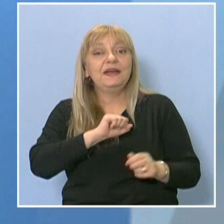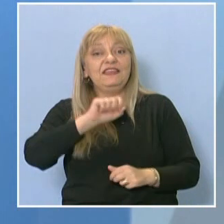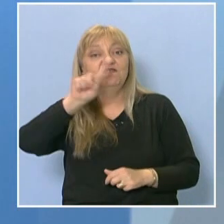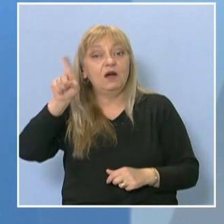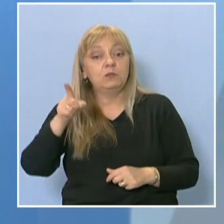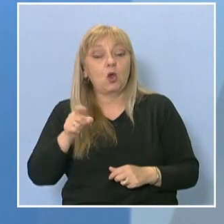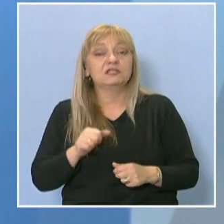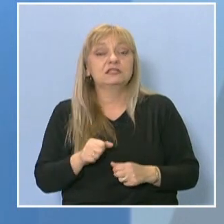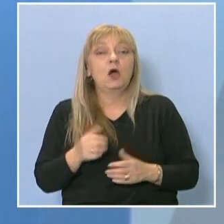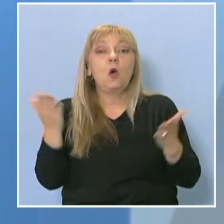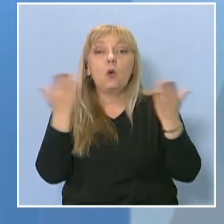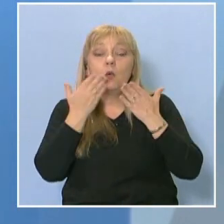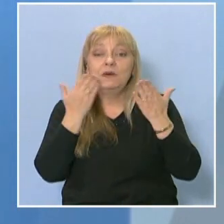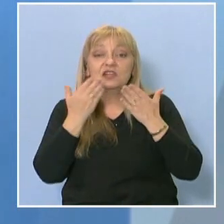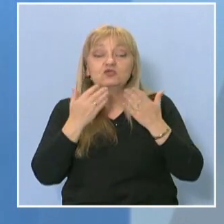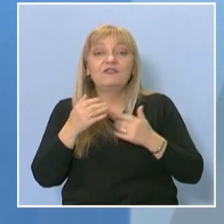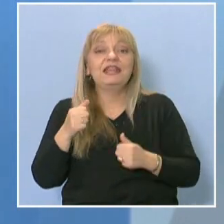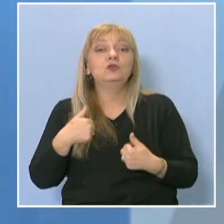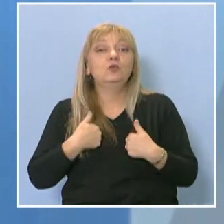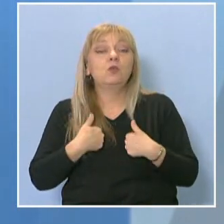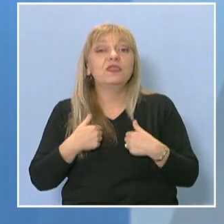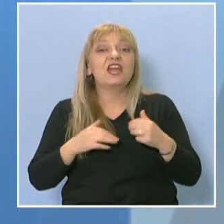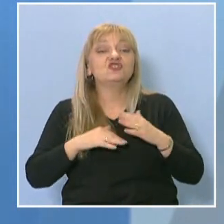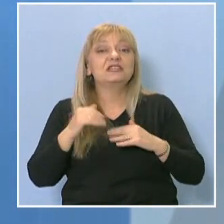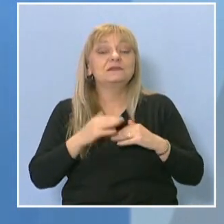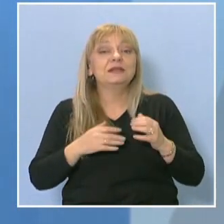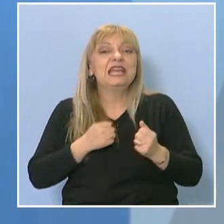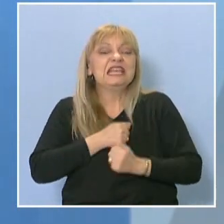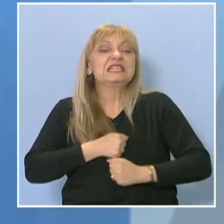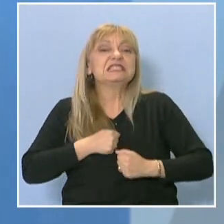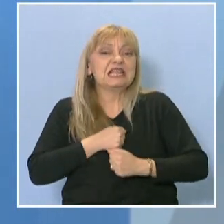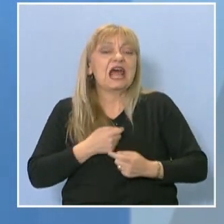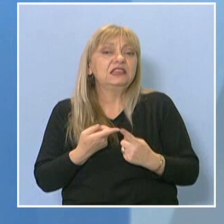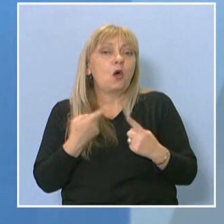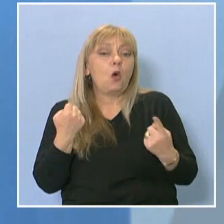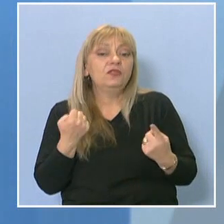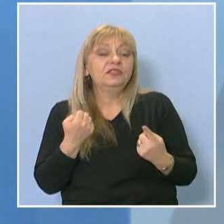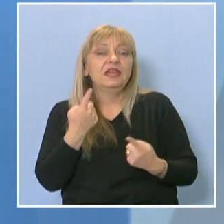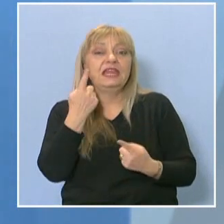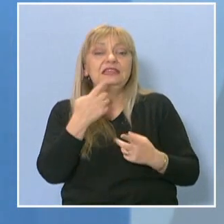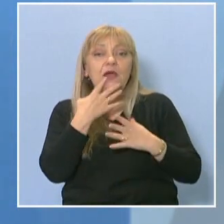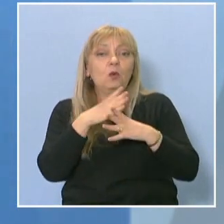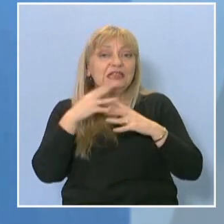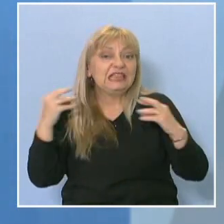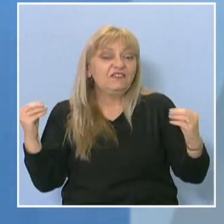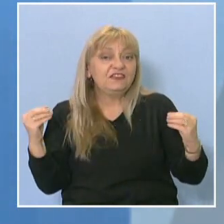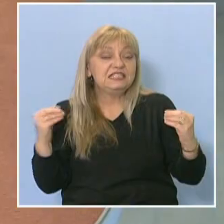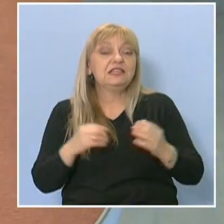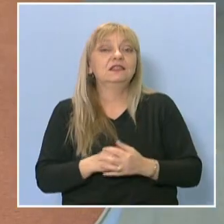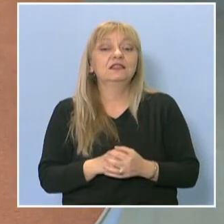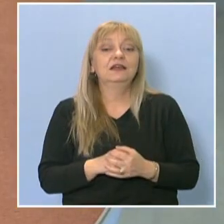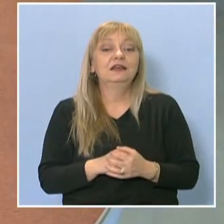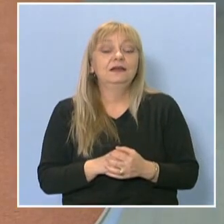Академичното образование по нашата специалност страда от един дефицит, според мен. Какъв е той?